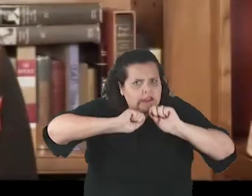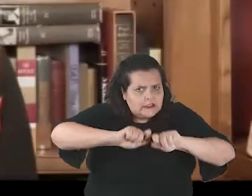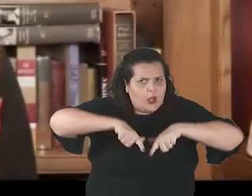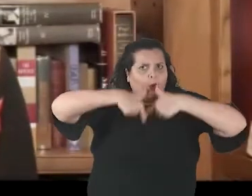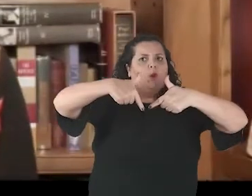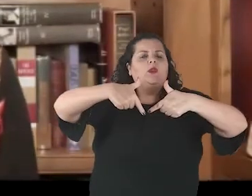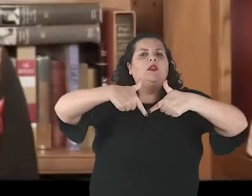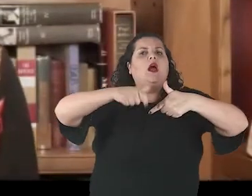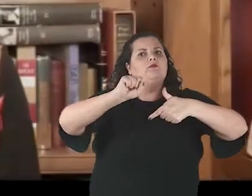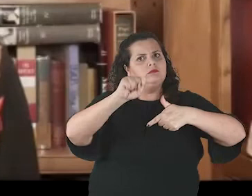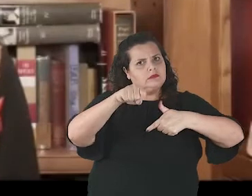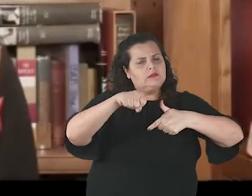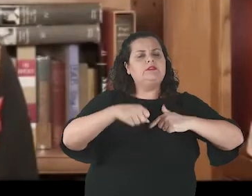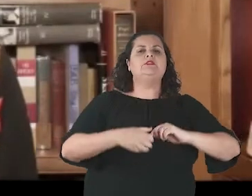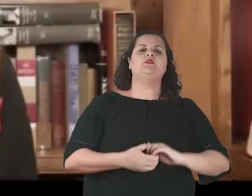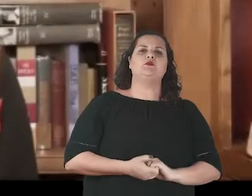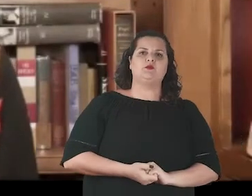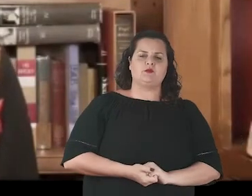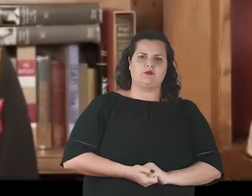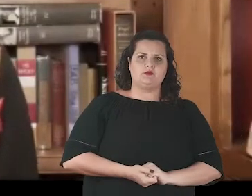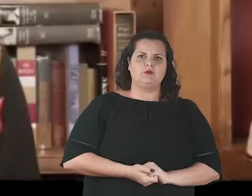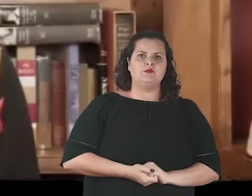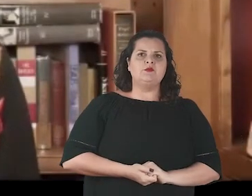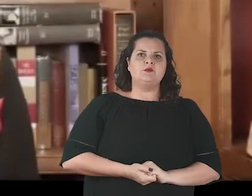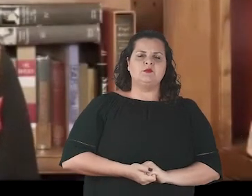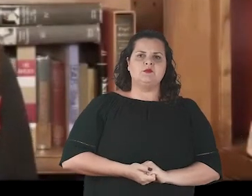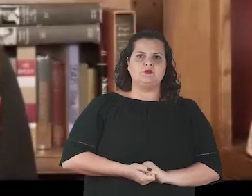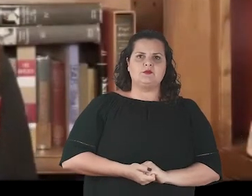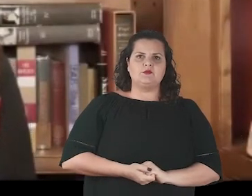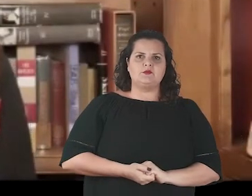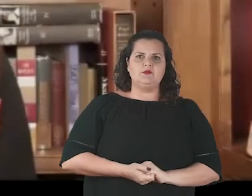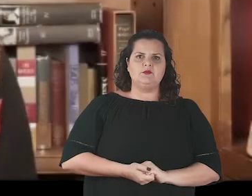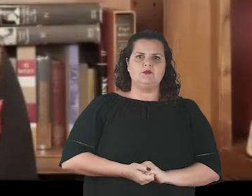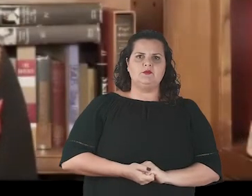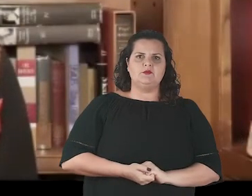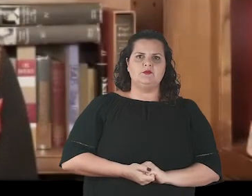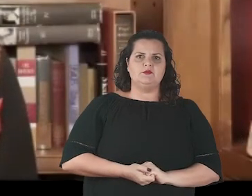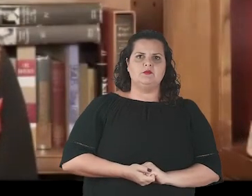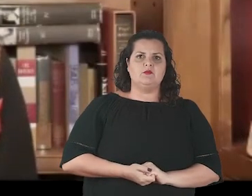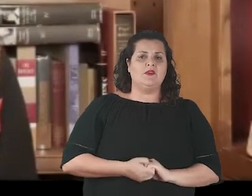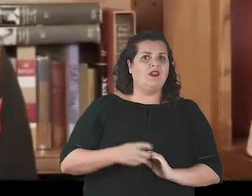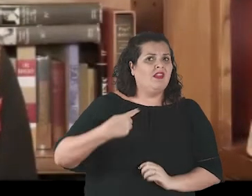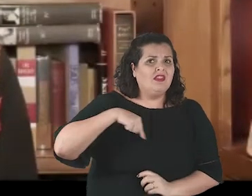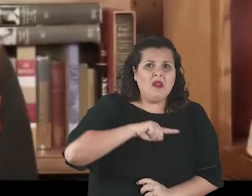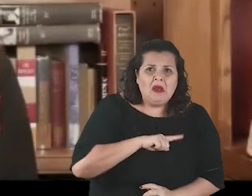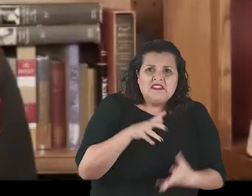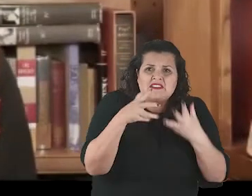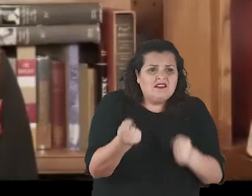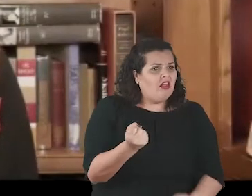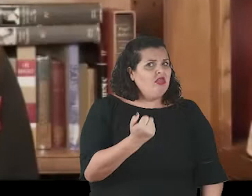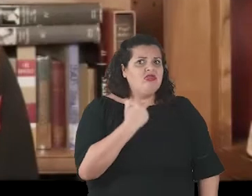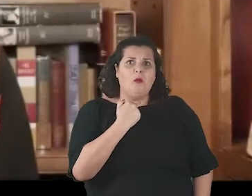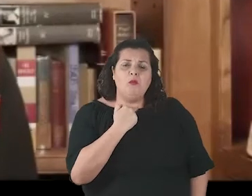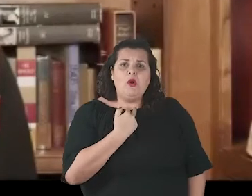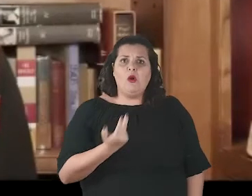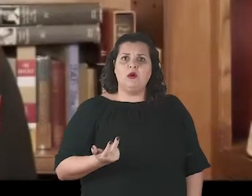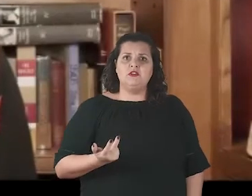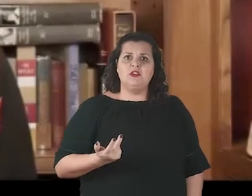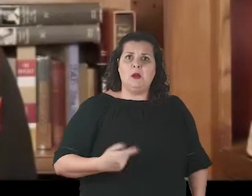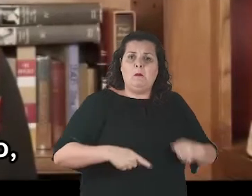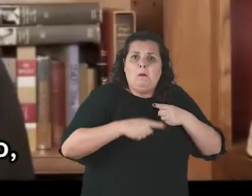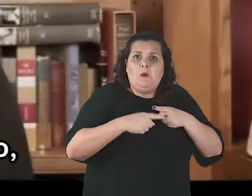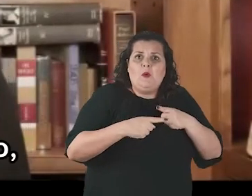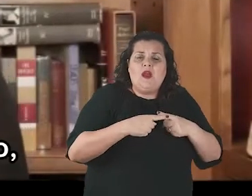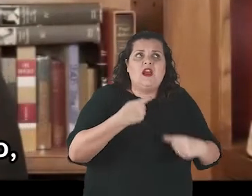the beginning of the future that we must fight for. It is intolerable